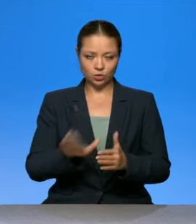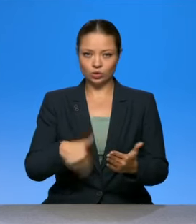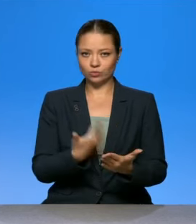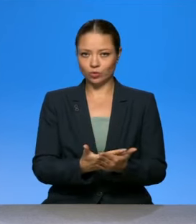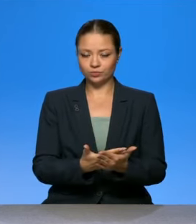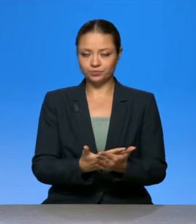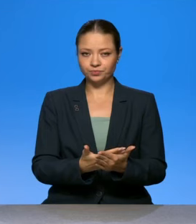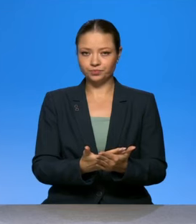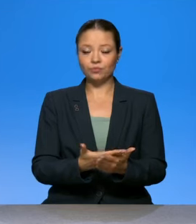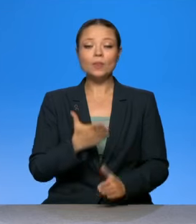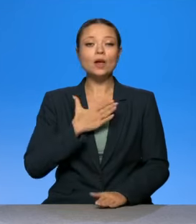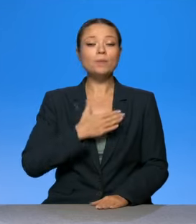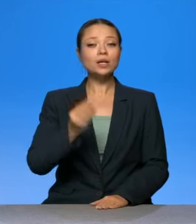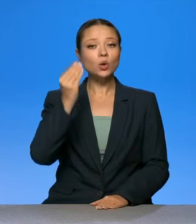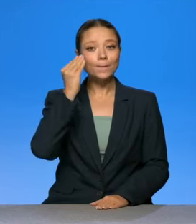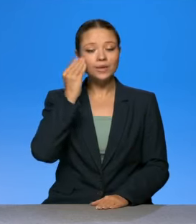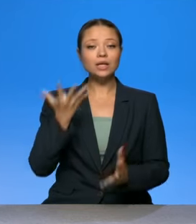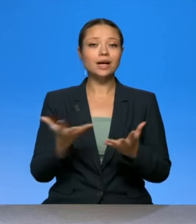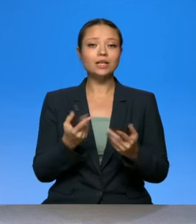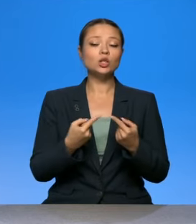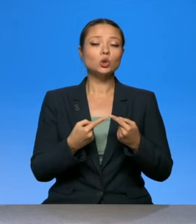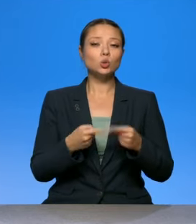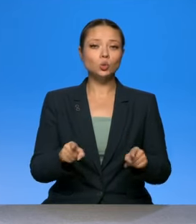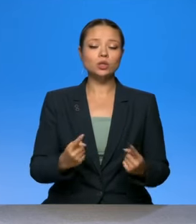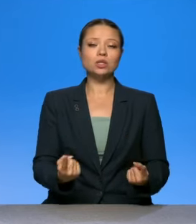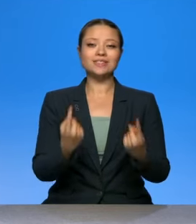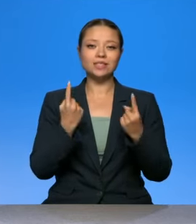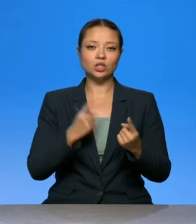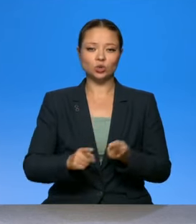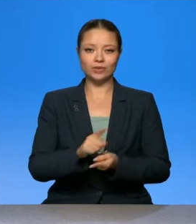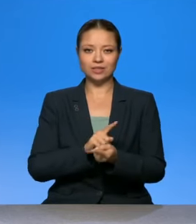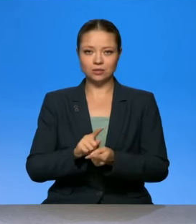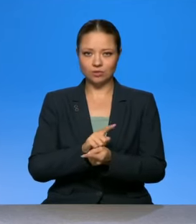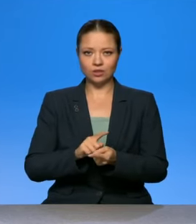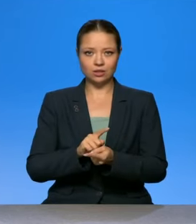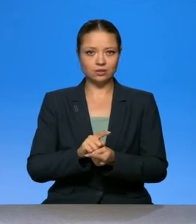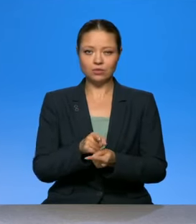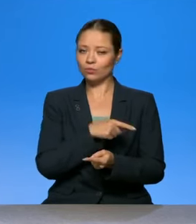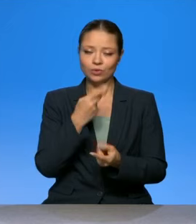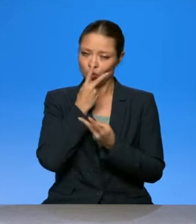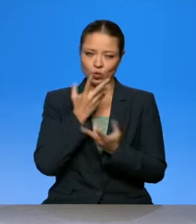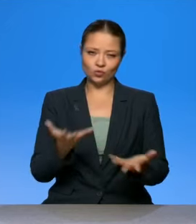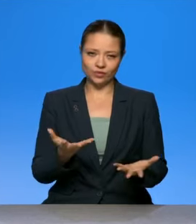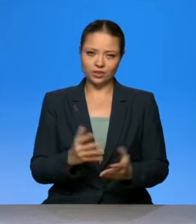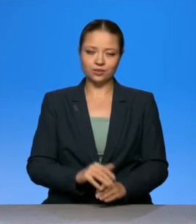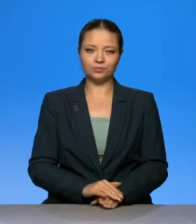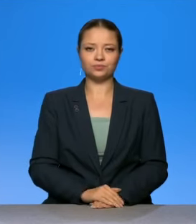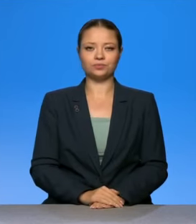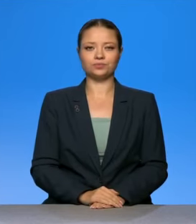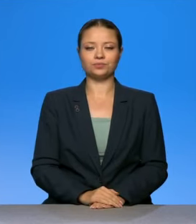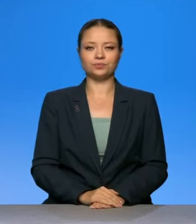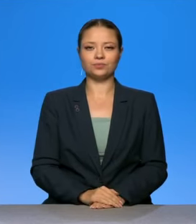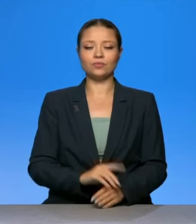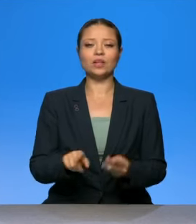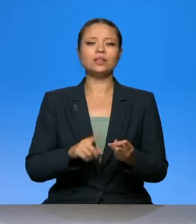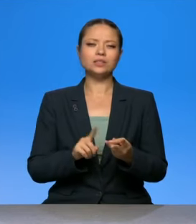С моей точки зрения, каких-либо других значимых изменений дальше мы с вами не увидели. Причем третье,